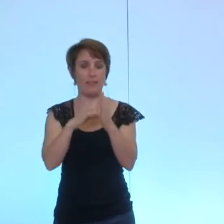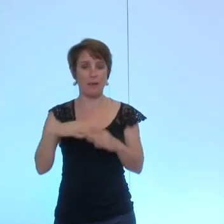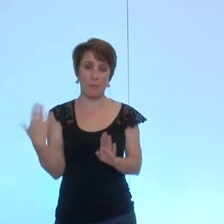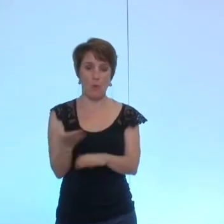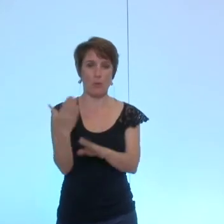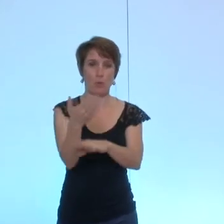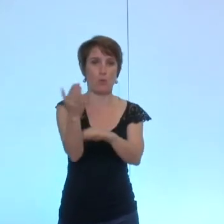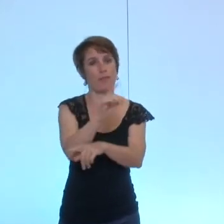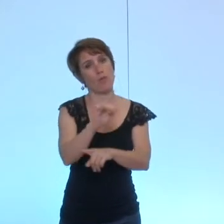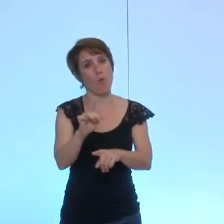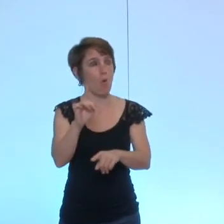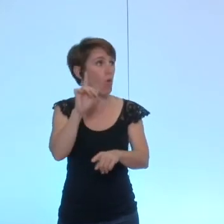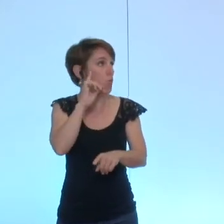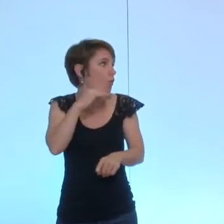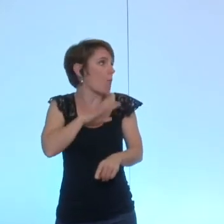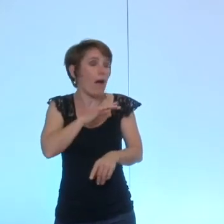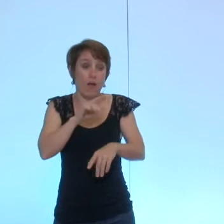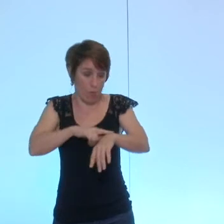motif qu'il est effectivement plus d'une heure du matin